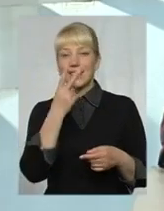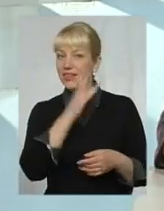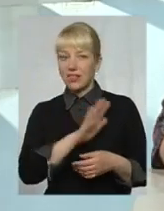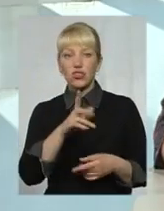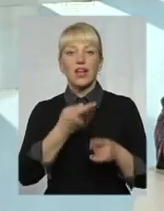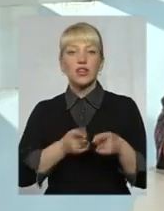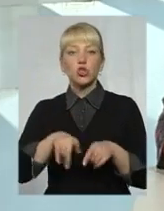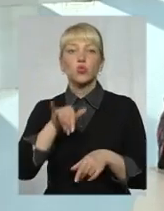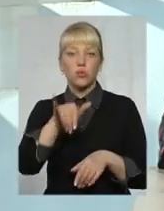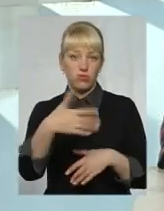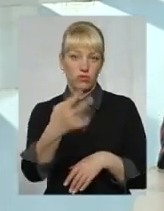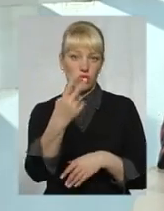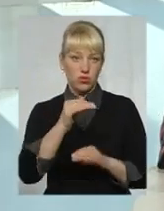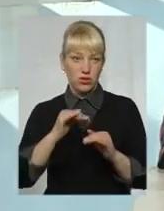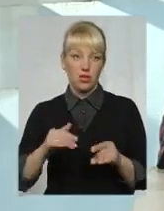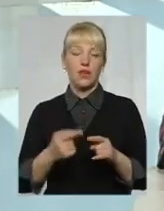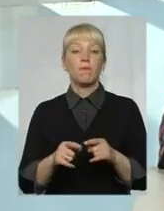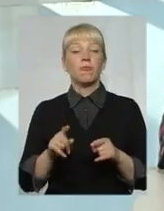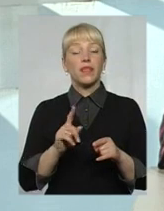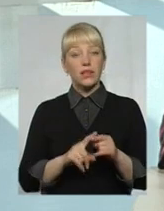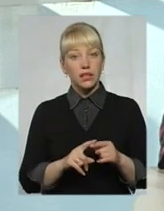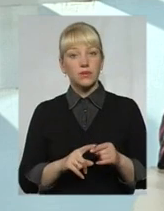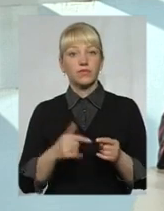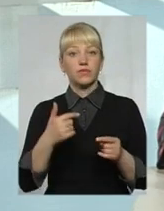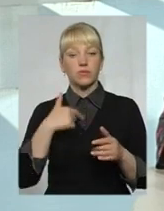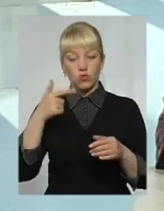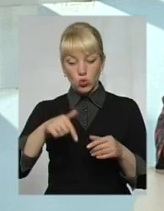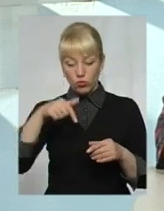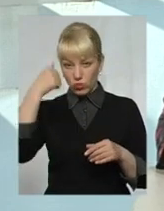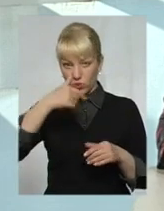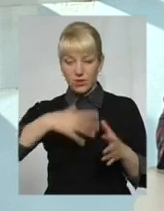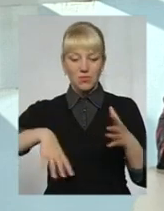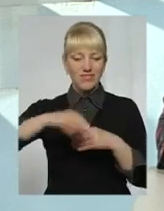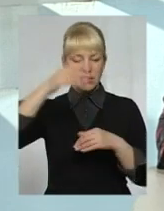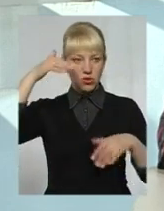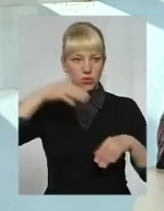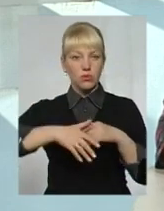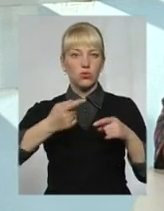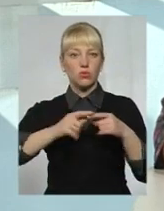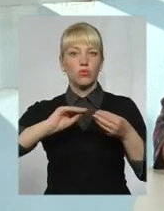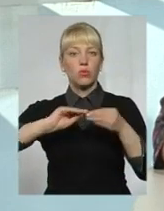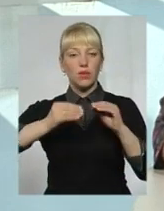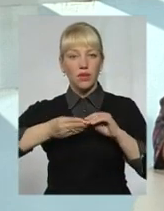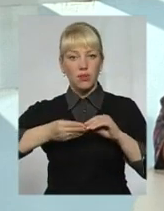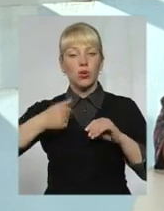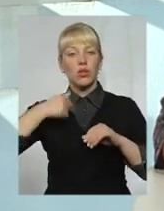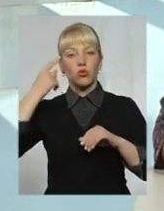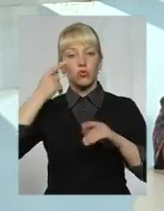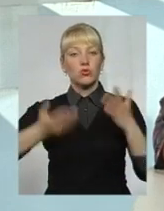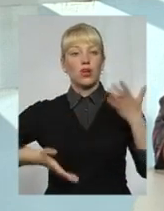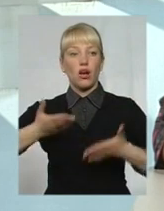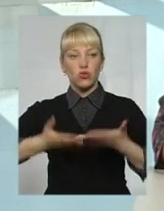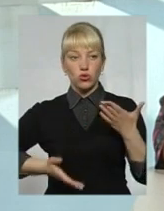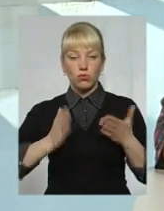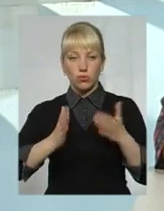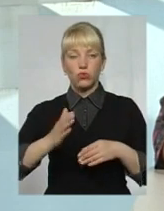проблема в нас на сьогодні вічна разом з тим. В цьому році ми зрозуміли, всі зрозуміли цю проблему. І я думаю, що якщо буде